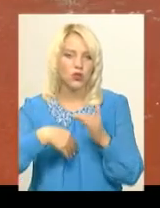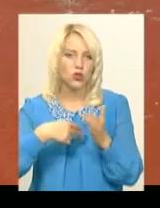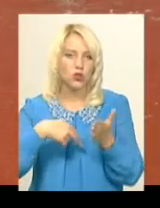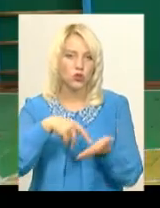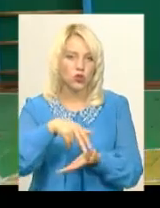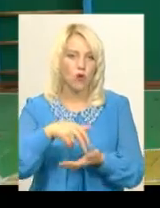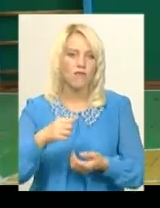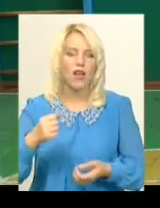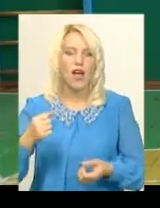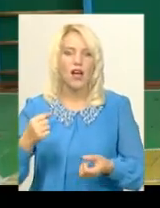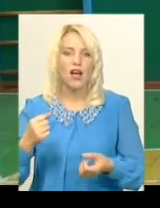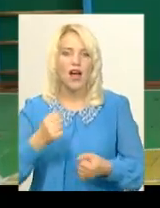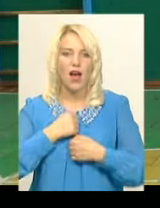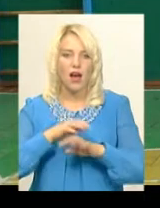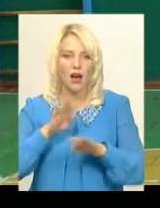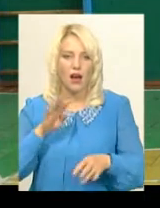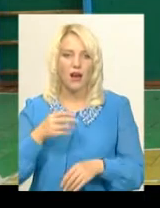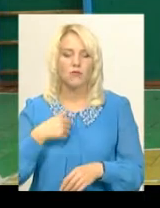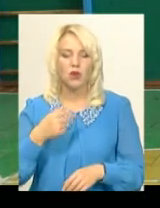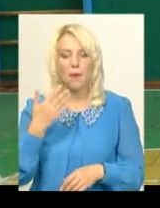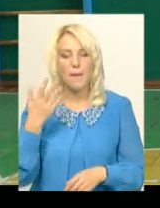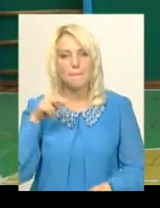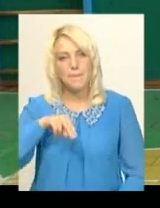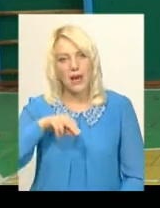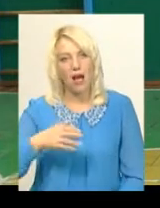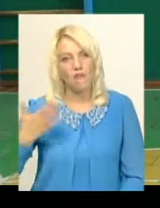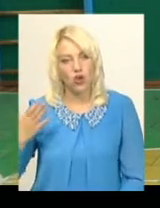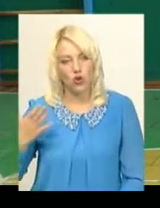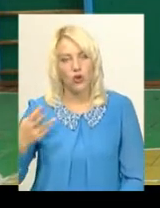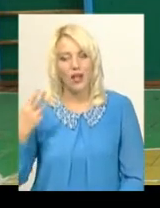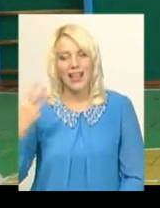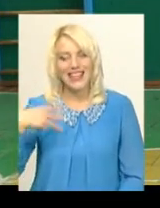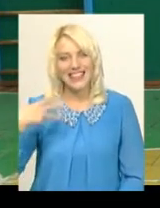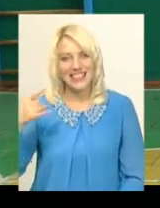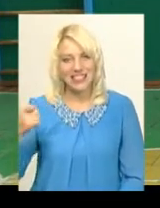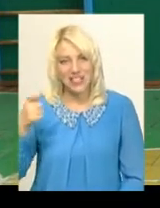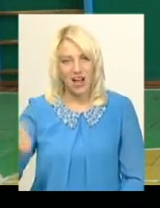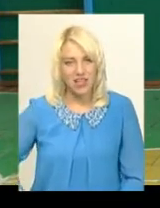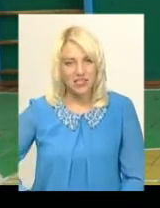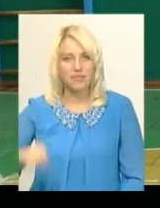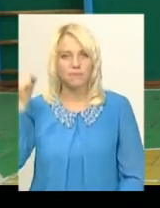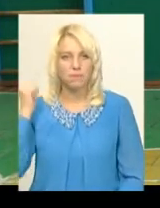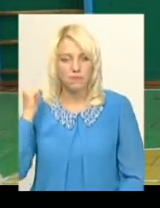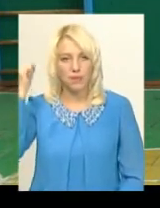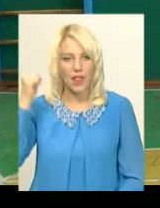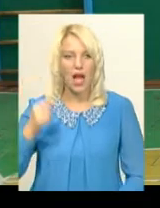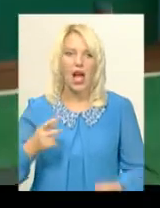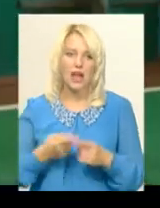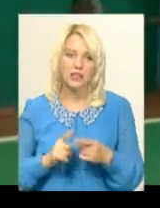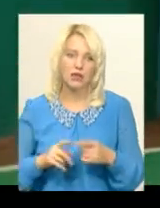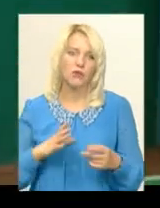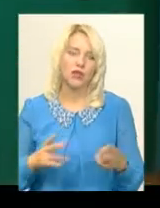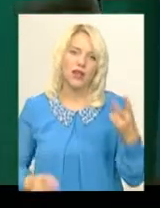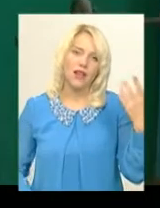правою рукою вже 32 цю 30 раз, а лівою 20. Оце був захисник вітчизни.